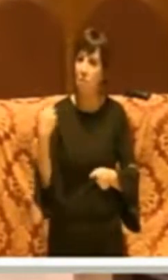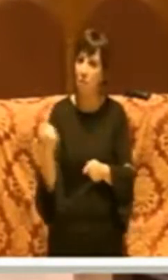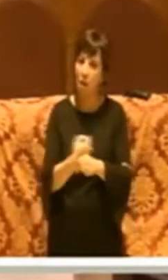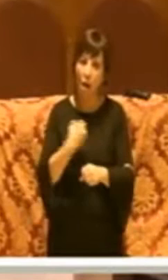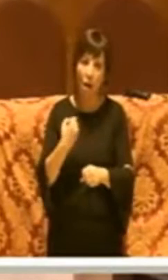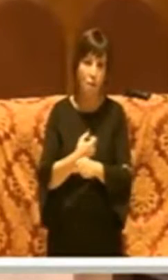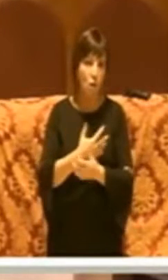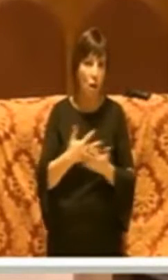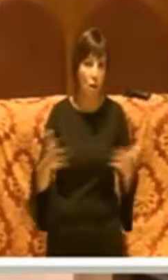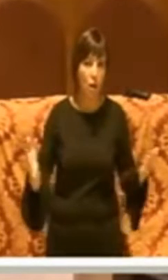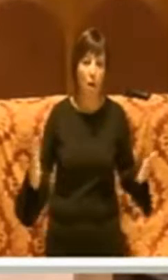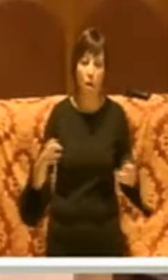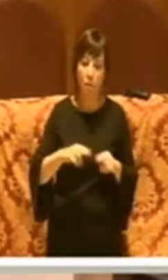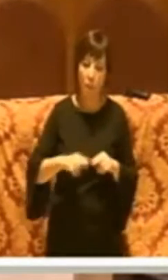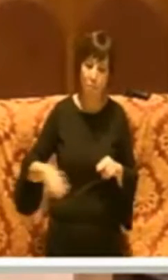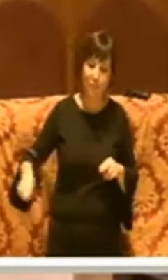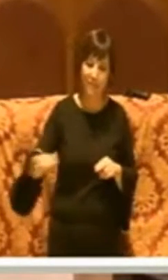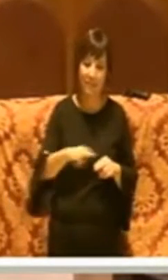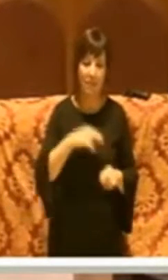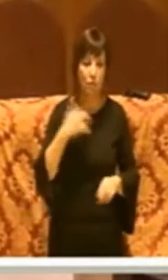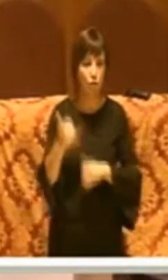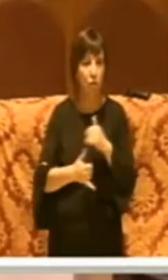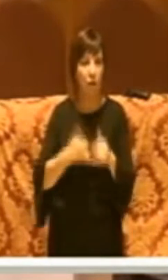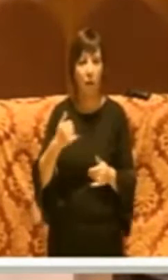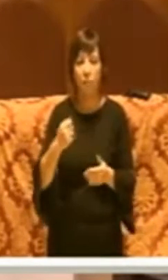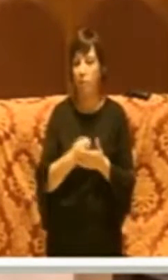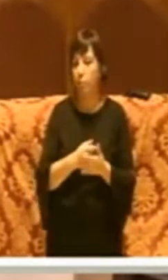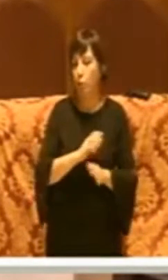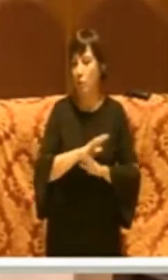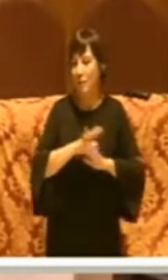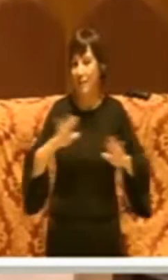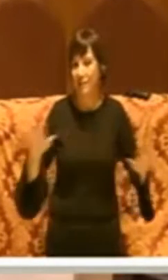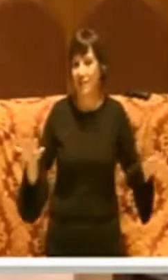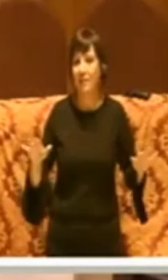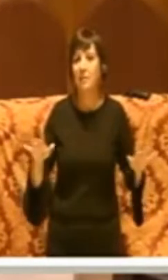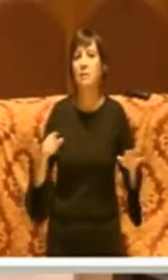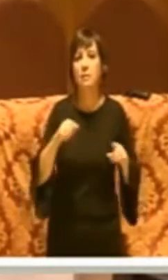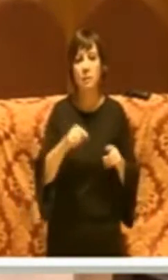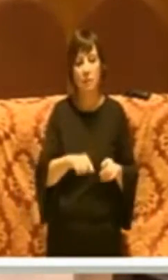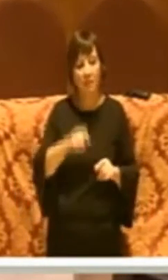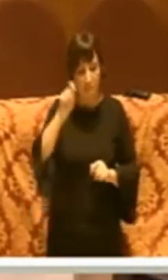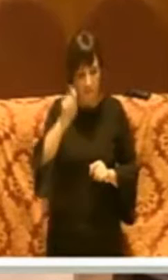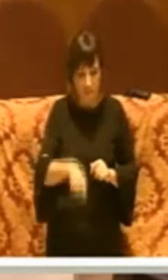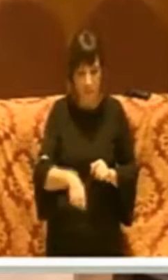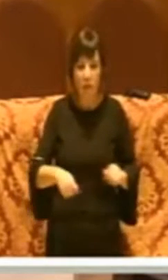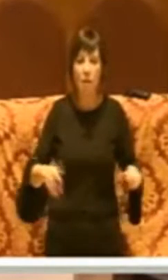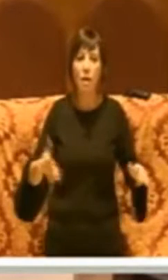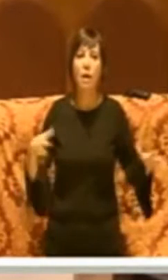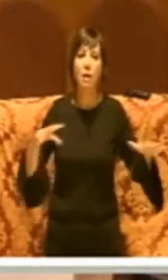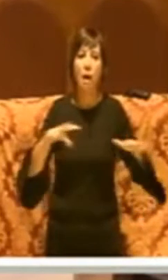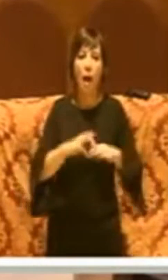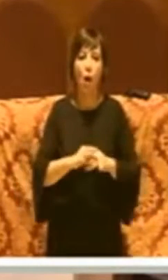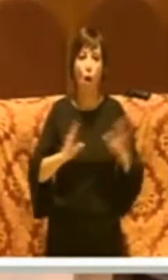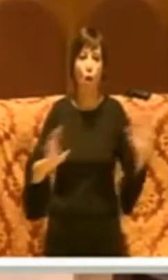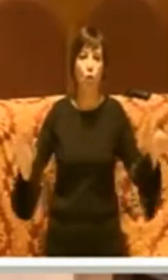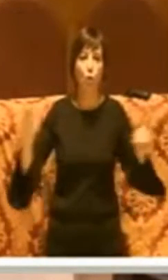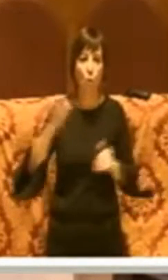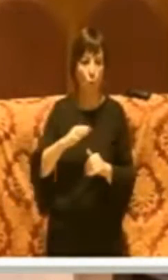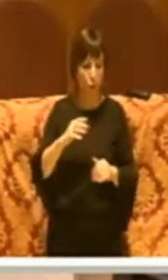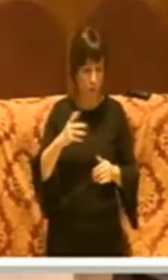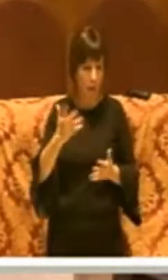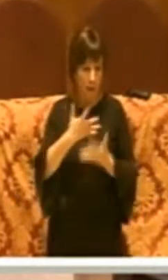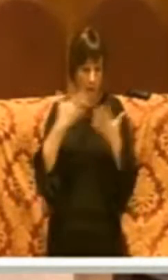piste ciclabili importantissimo dal quale scaturirà un accordo quadro e ancora tutto in via di